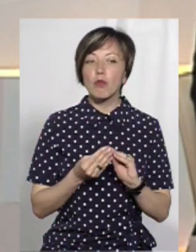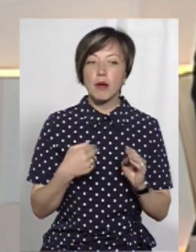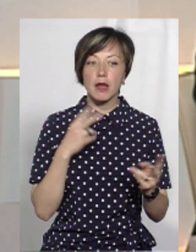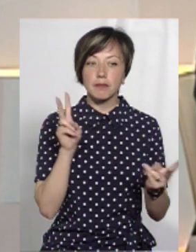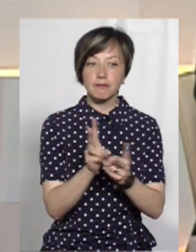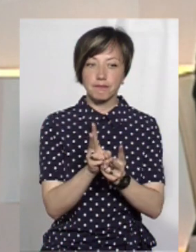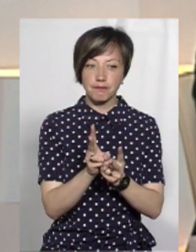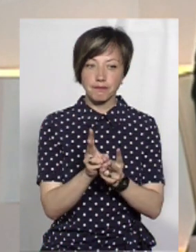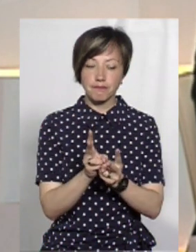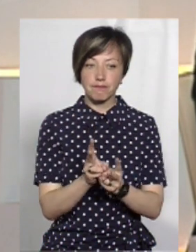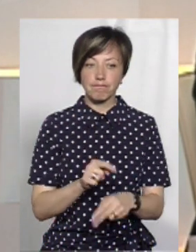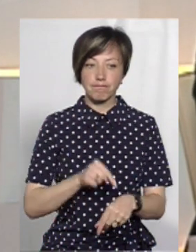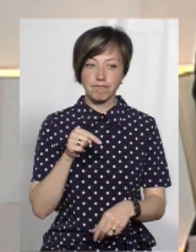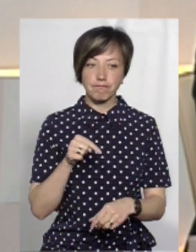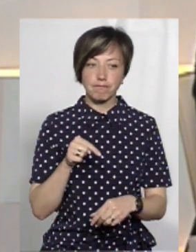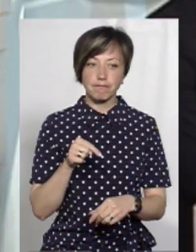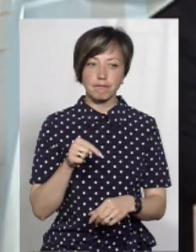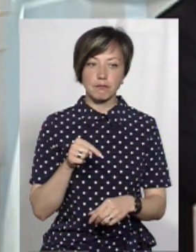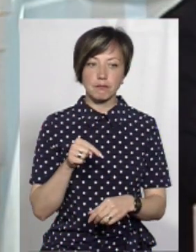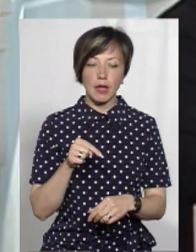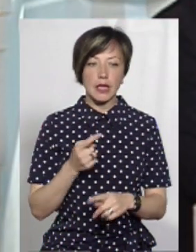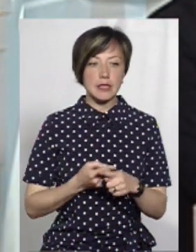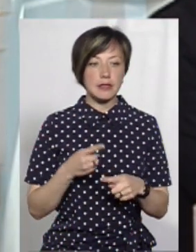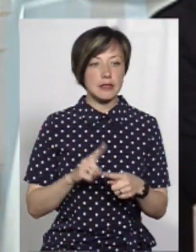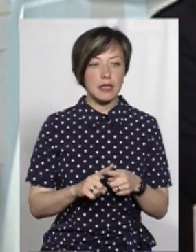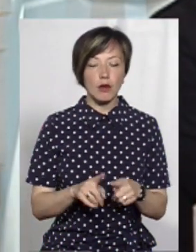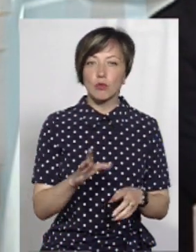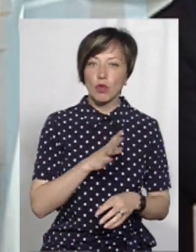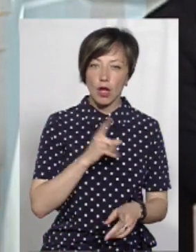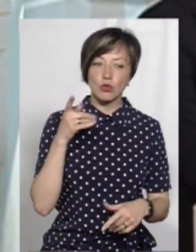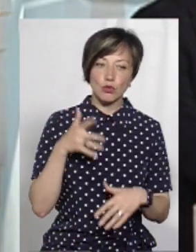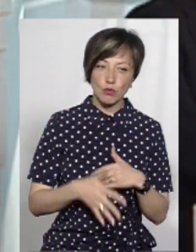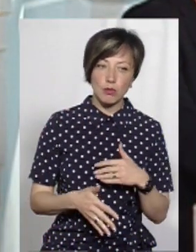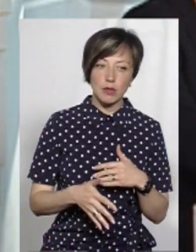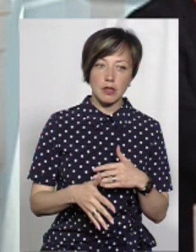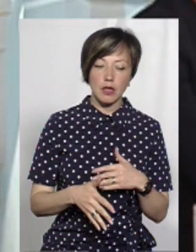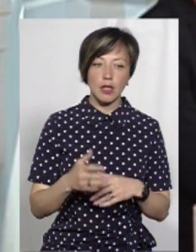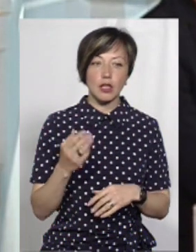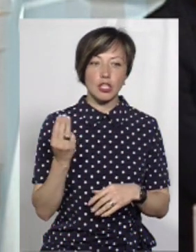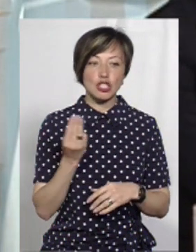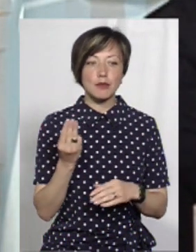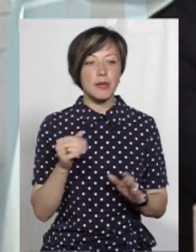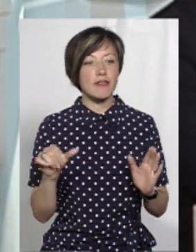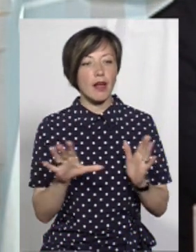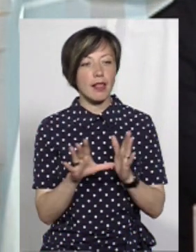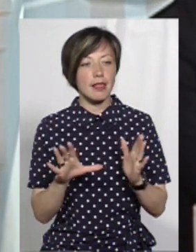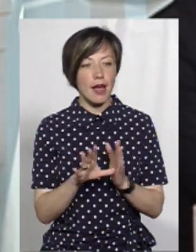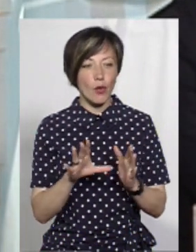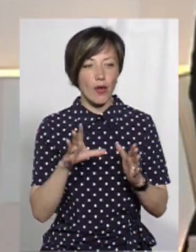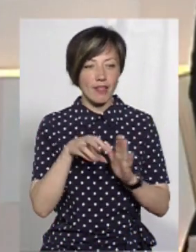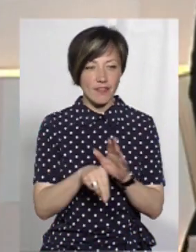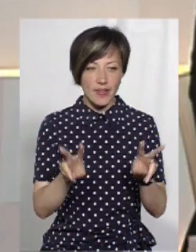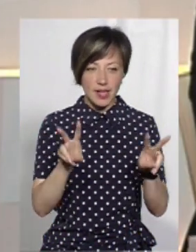якою довелося стикнутися, це була, зрозуміло, Шепетівка Енергоінвест і